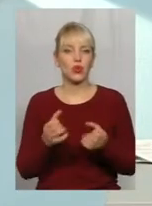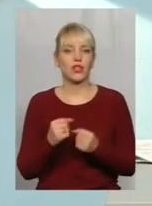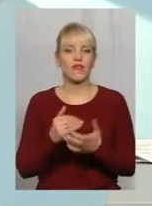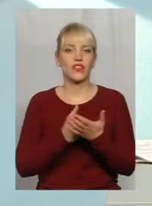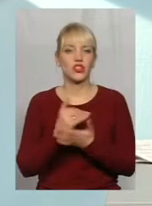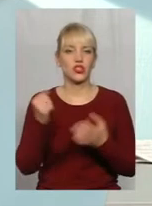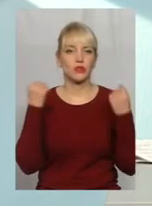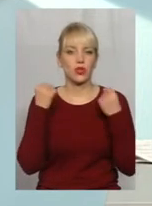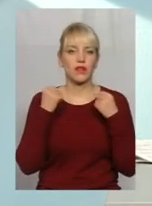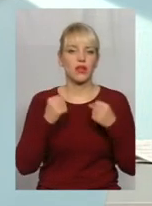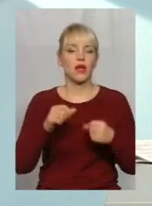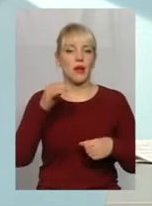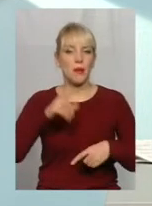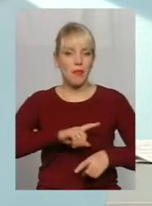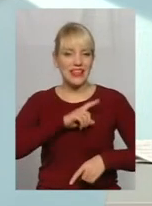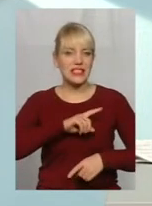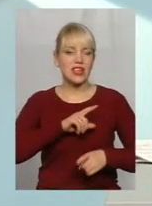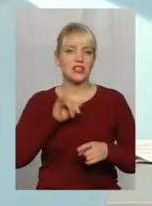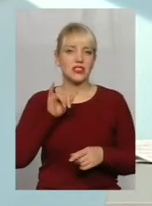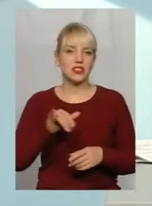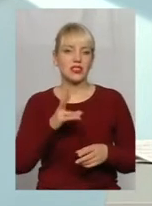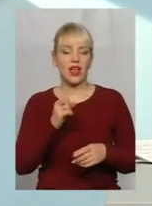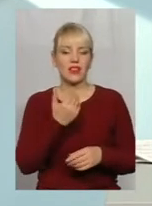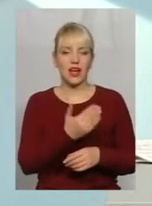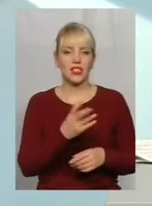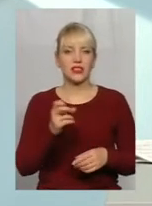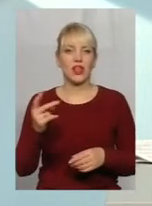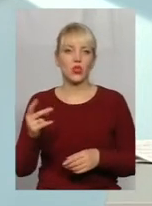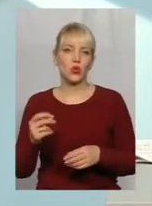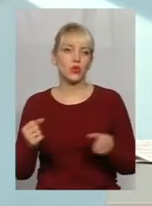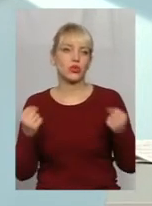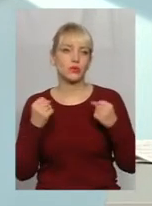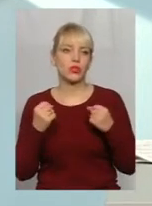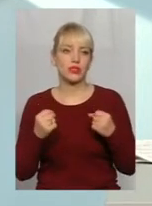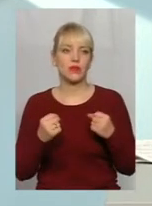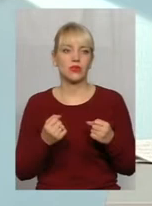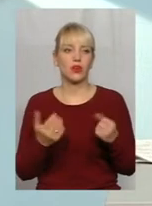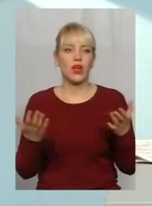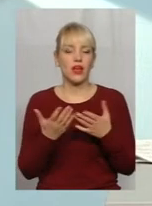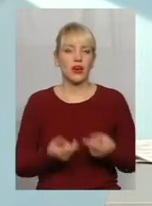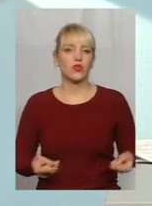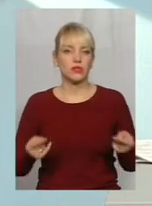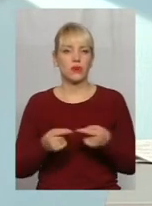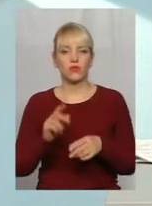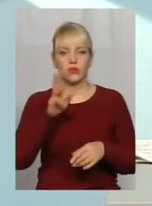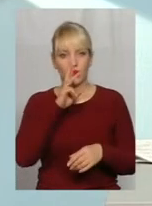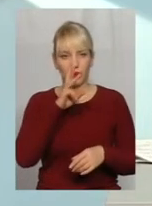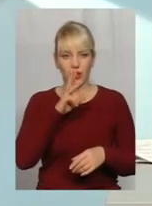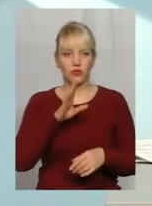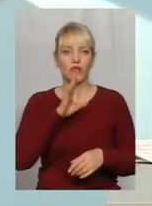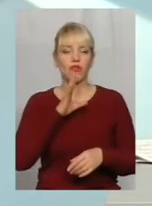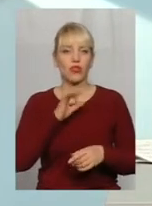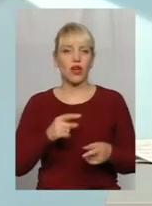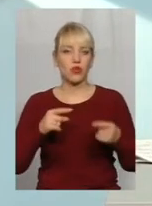вищої спортивної майстерності за неї і за другу спортсменку Новосатика якусь певну зарплату, вона так